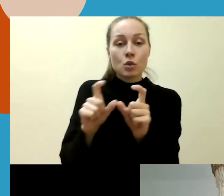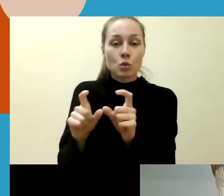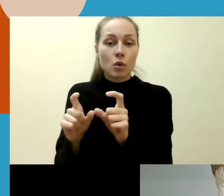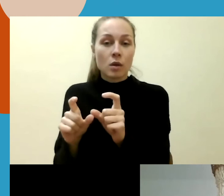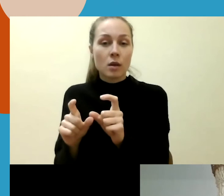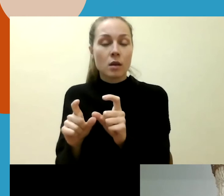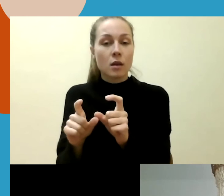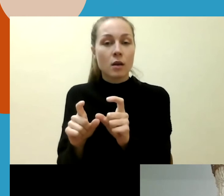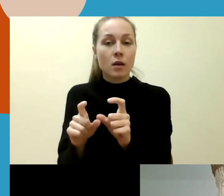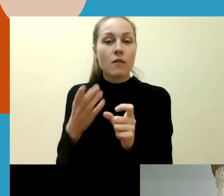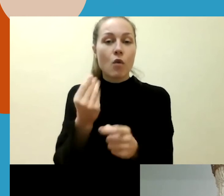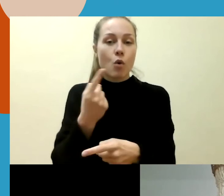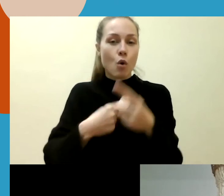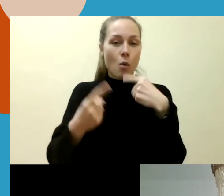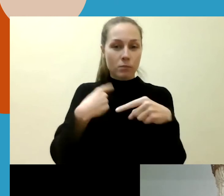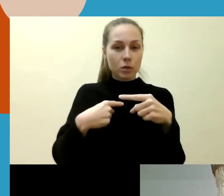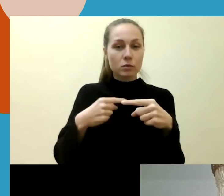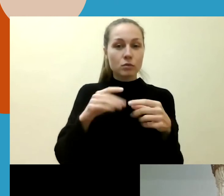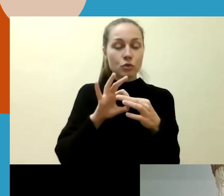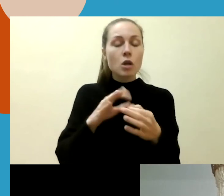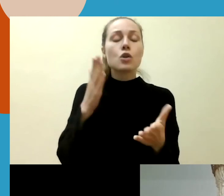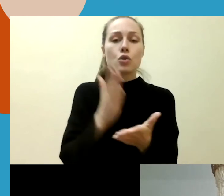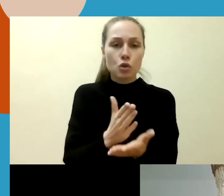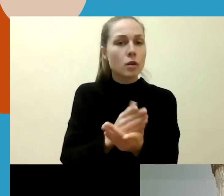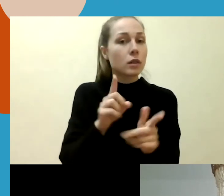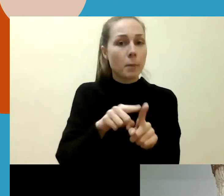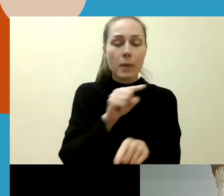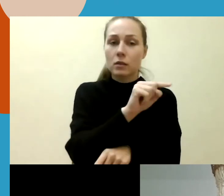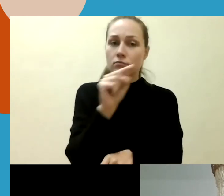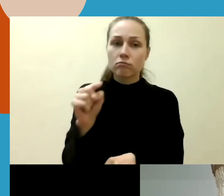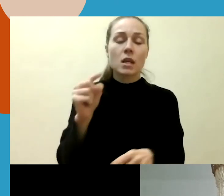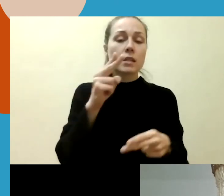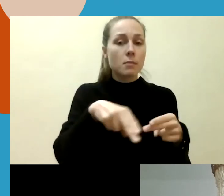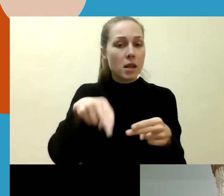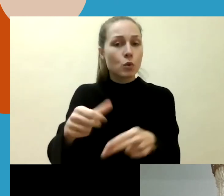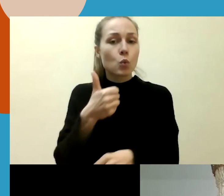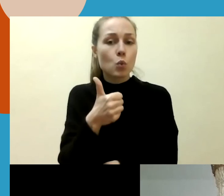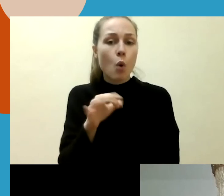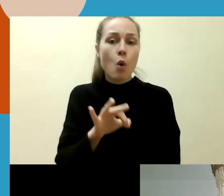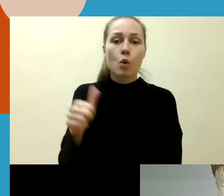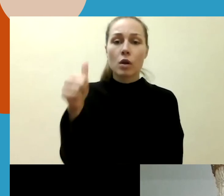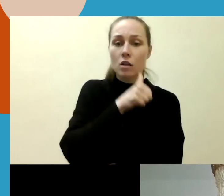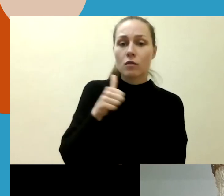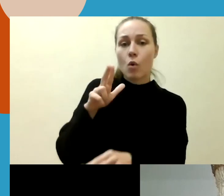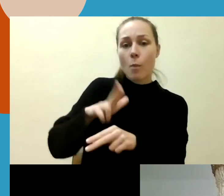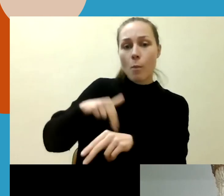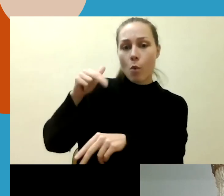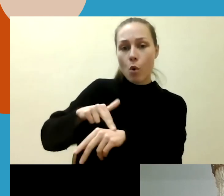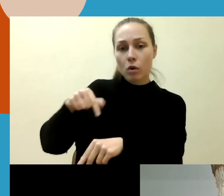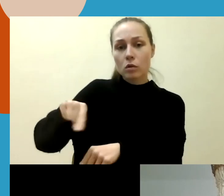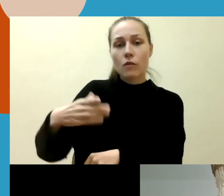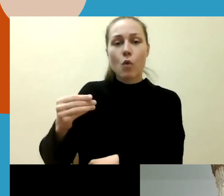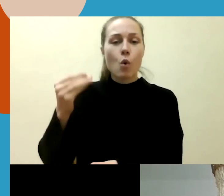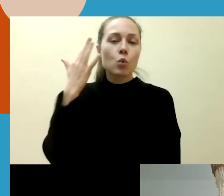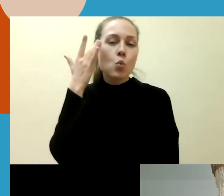tai tikrai yra padaryta daug gerų sprendimų. Tiesiog dėl individualių pareigūnų tam tikrų nuostatų